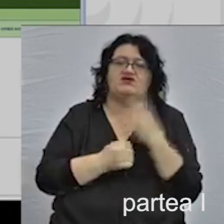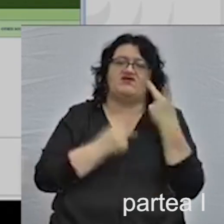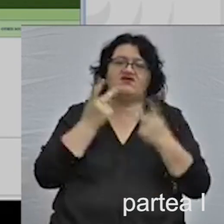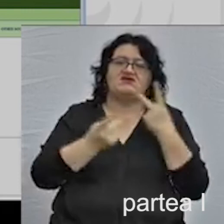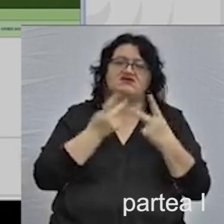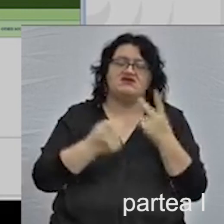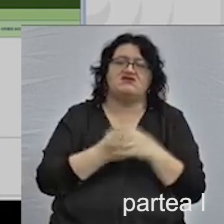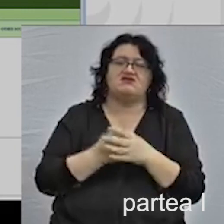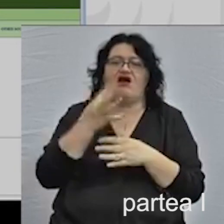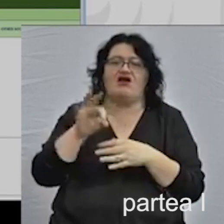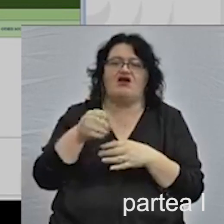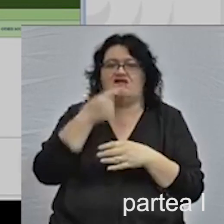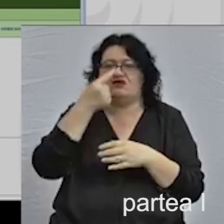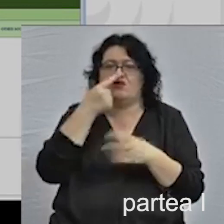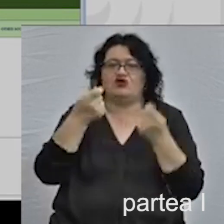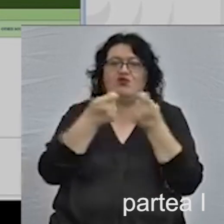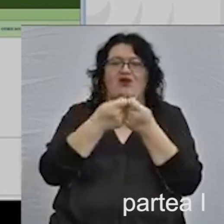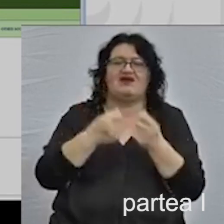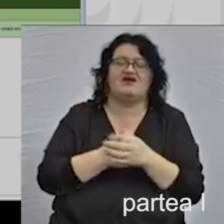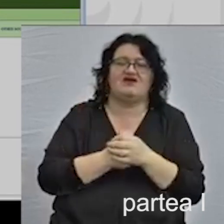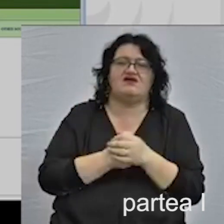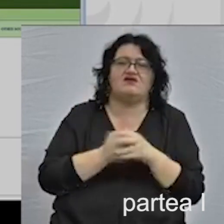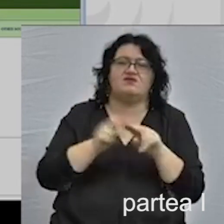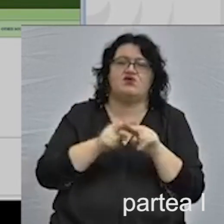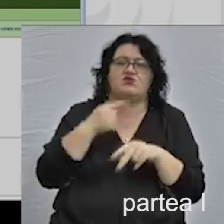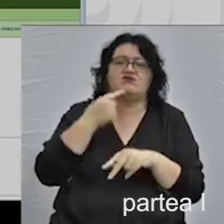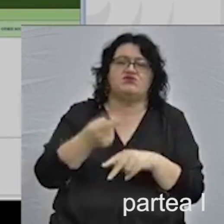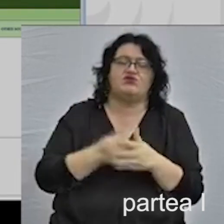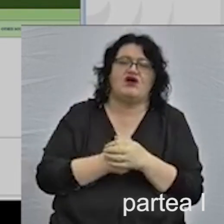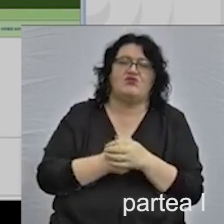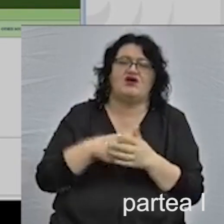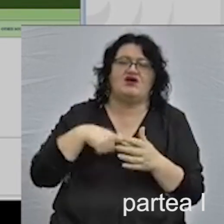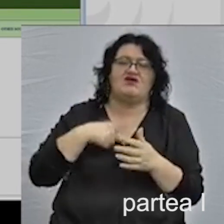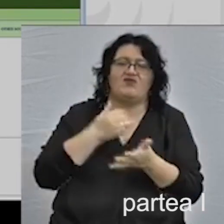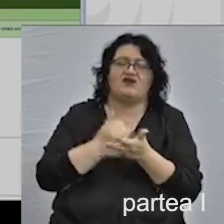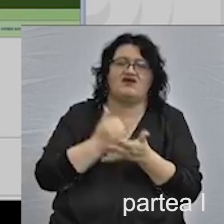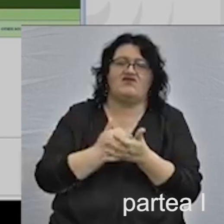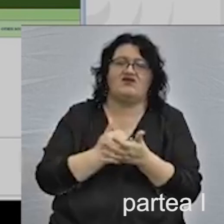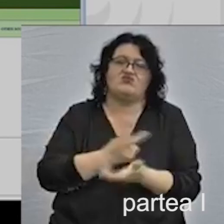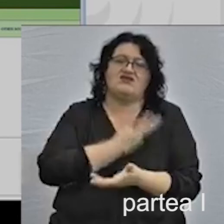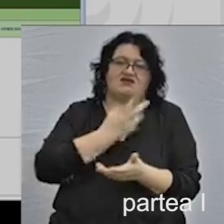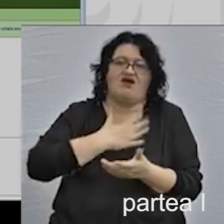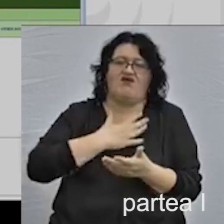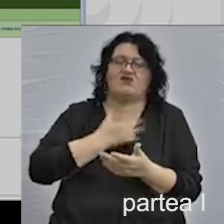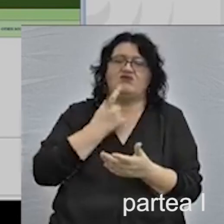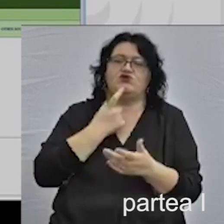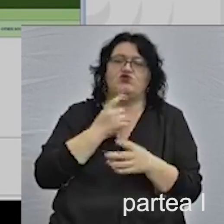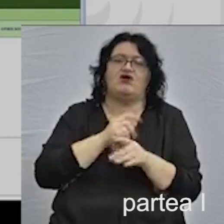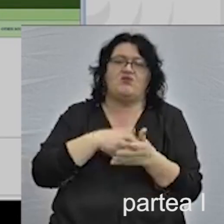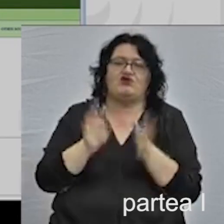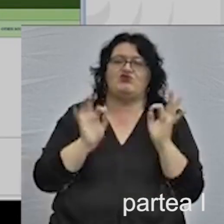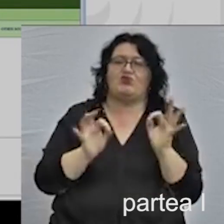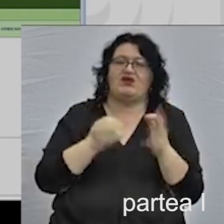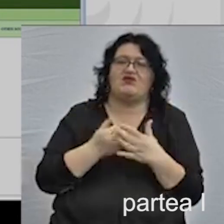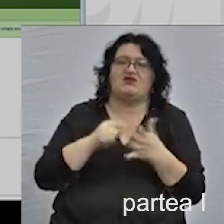vizitând alte orașe partenere, după cum v-am spus, că avem într-adevăr cu ce să ne mândrim și că stăm foarte, foarte